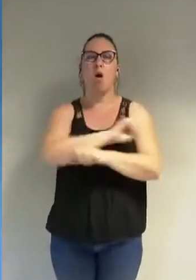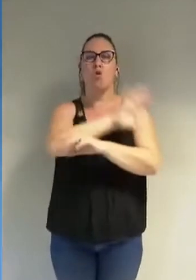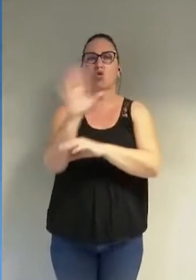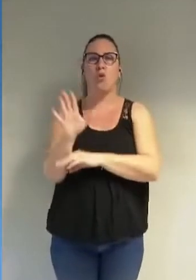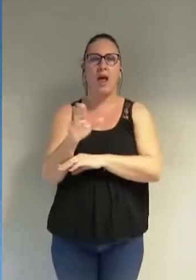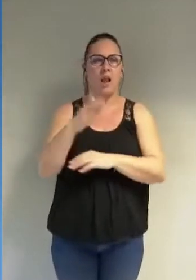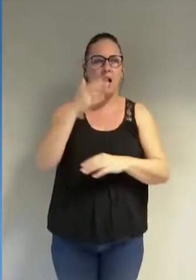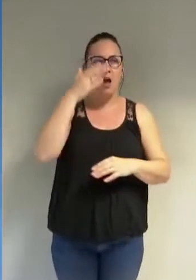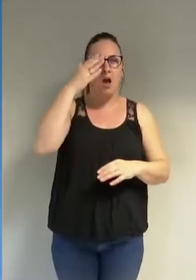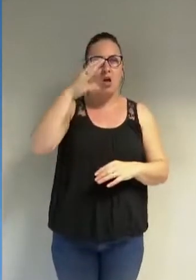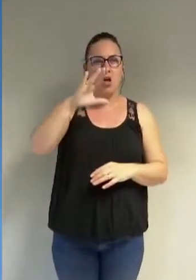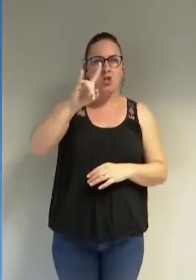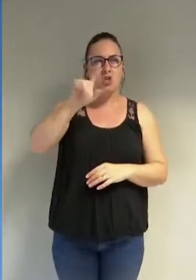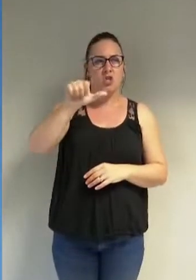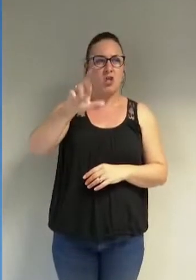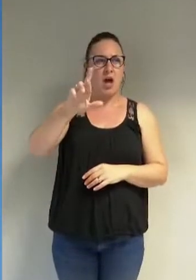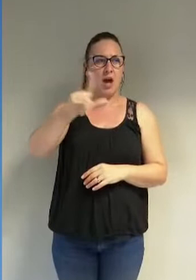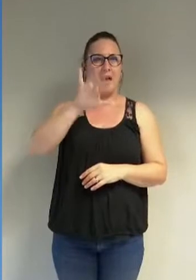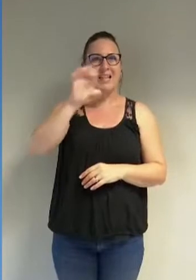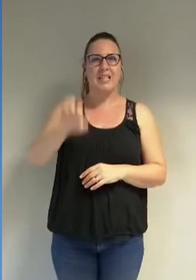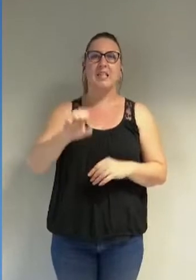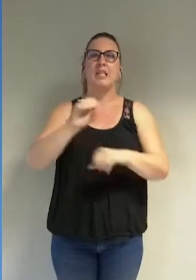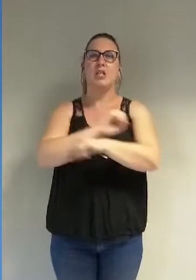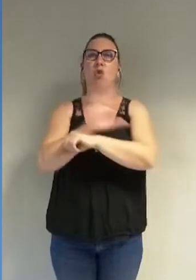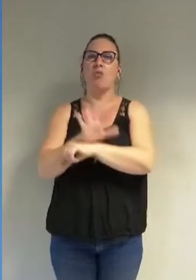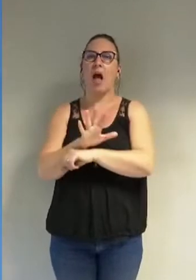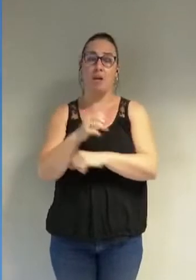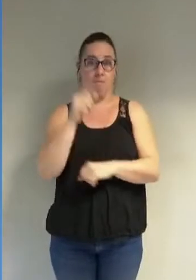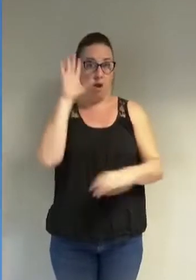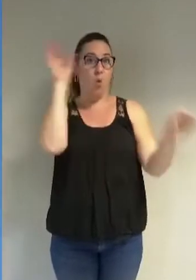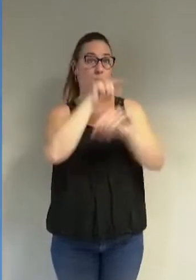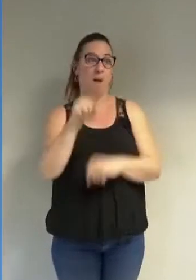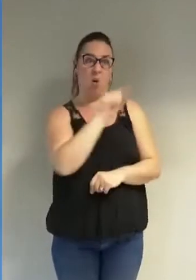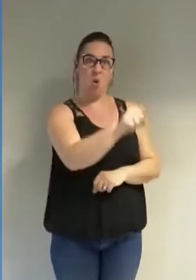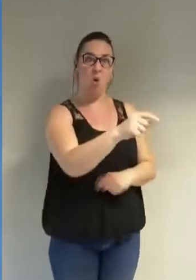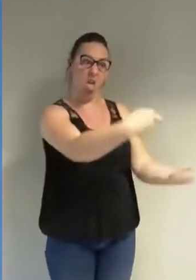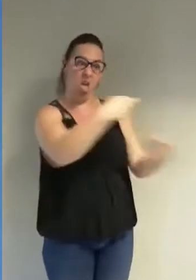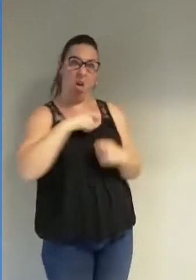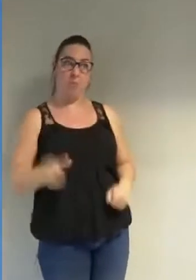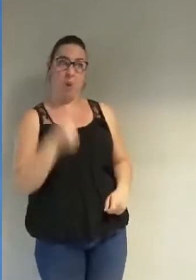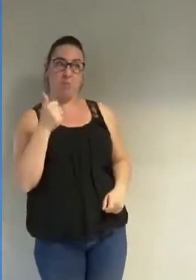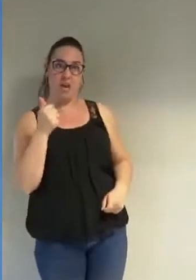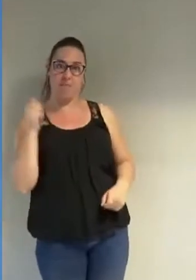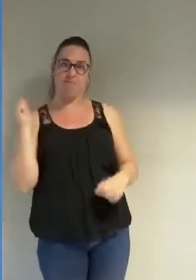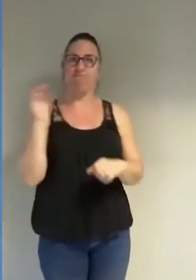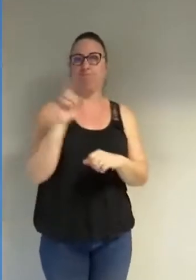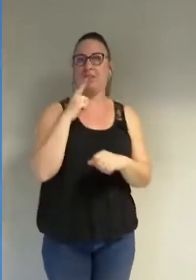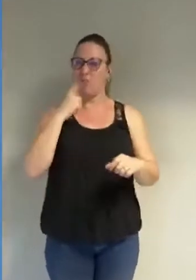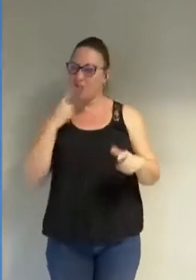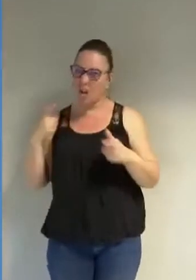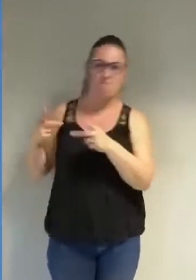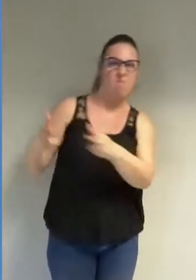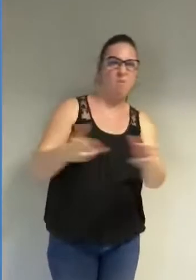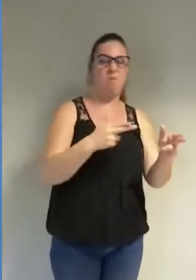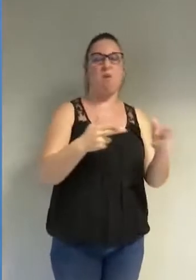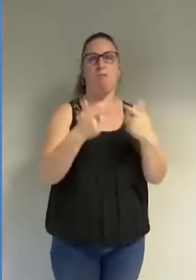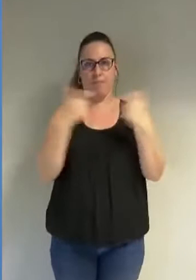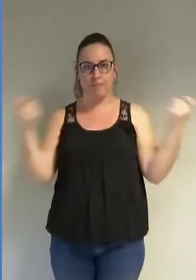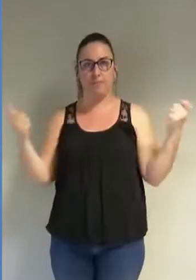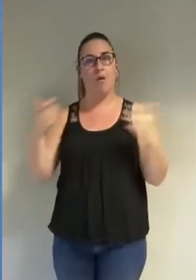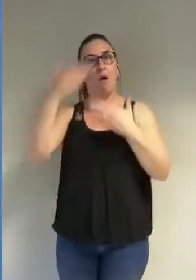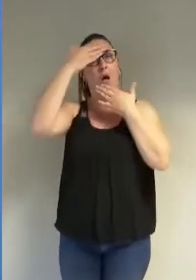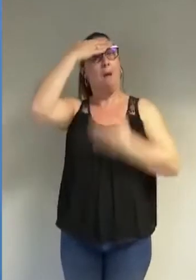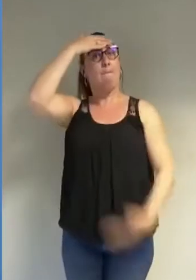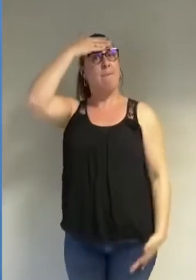Charlie qui a dégainé le premier donc oui tout cela prouve bien s'il en était encore besoin que la volonté de se baigner en